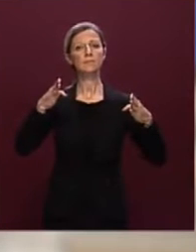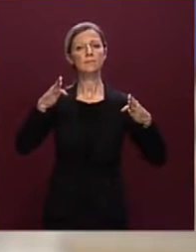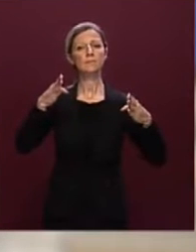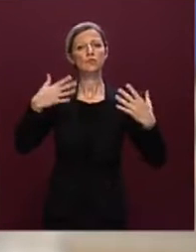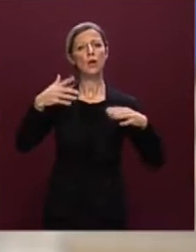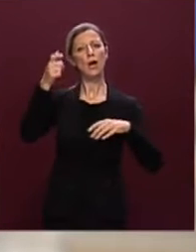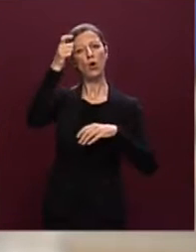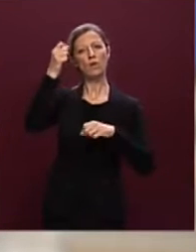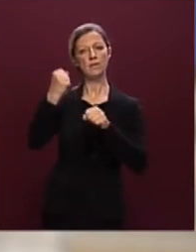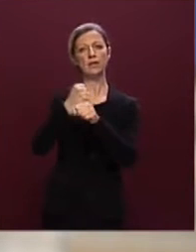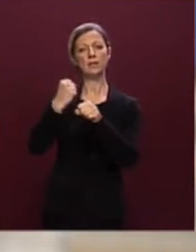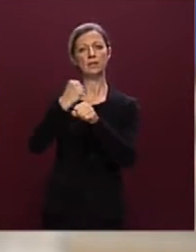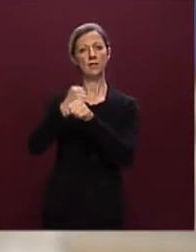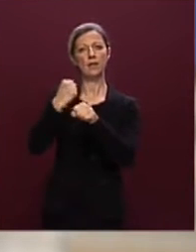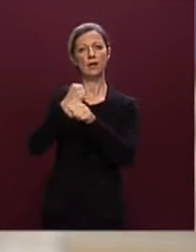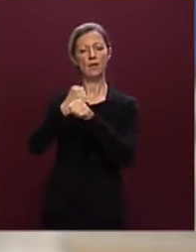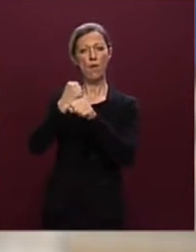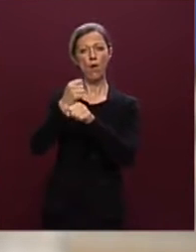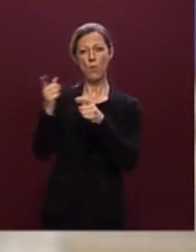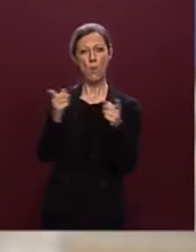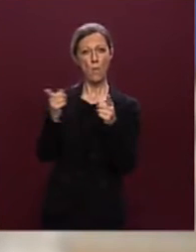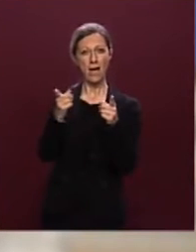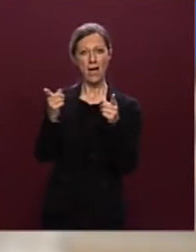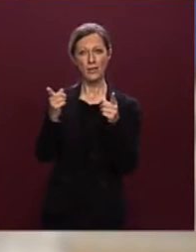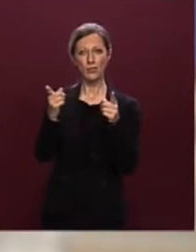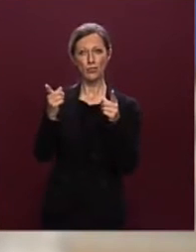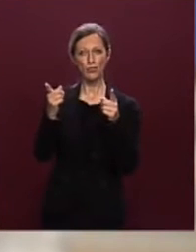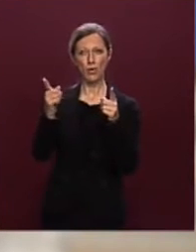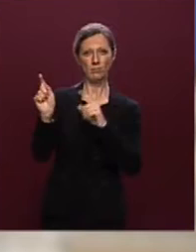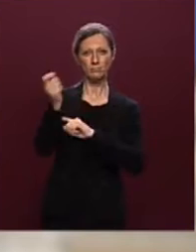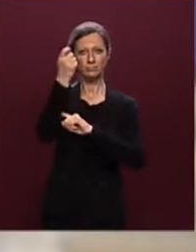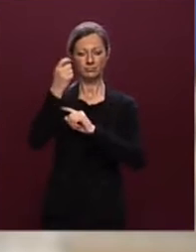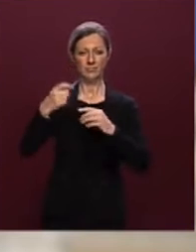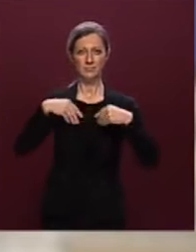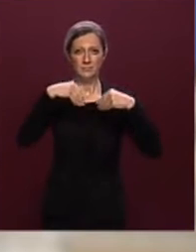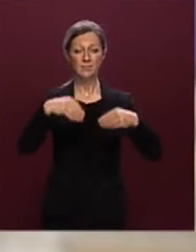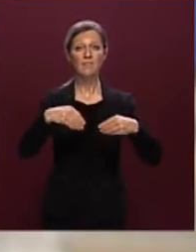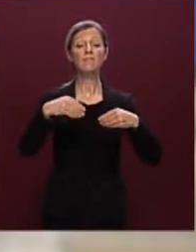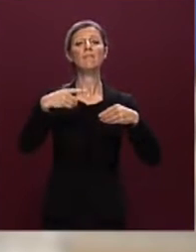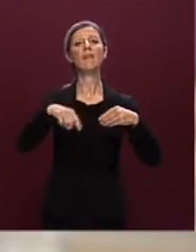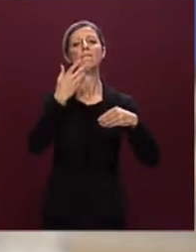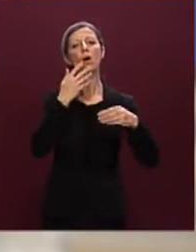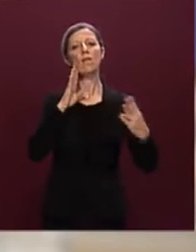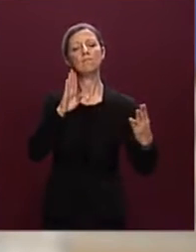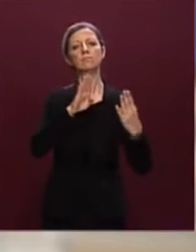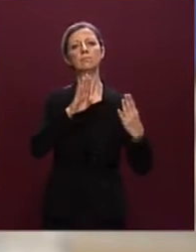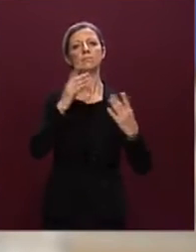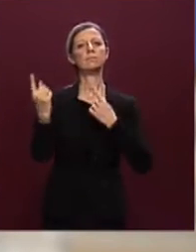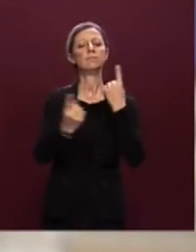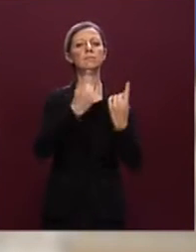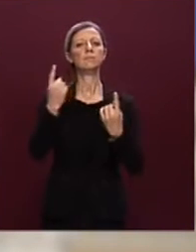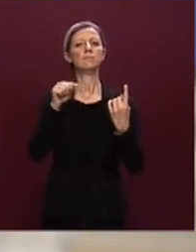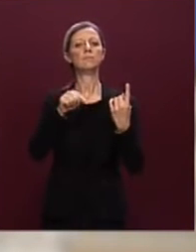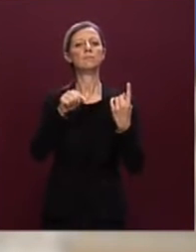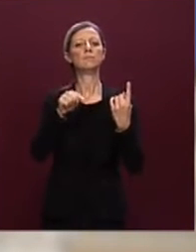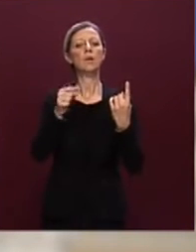dal momento del suo insediamento e affronterà alcune delle questioni collegate al raggiungimento